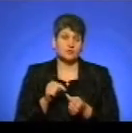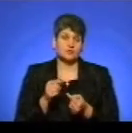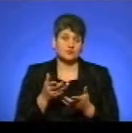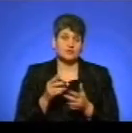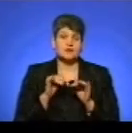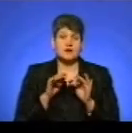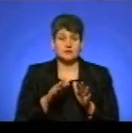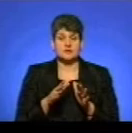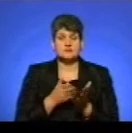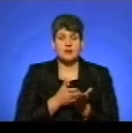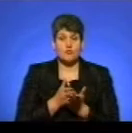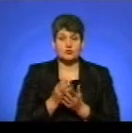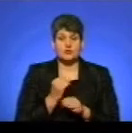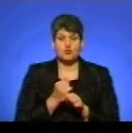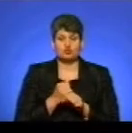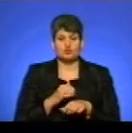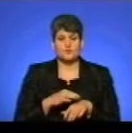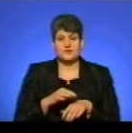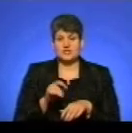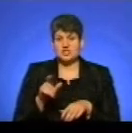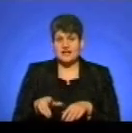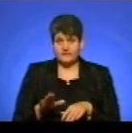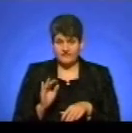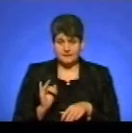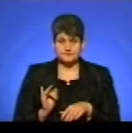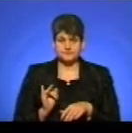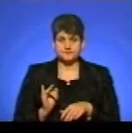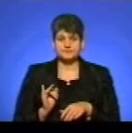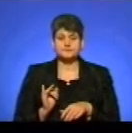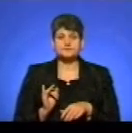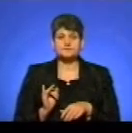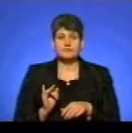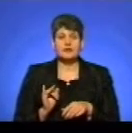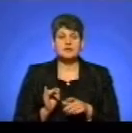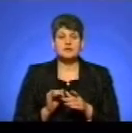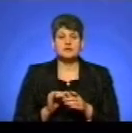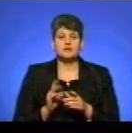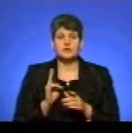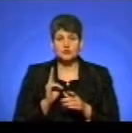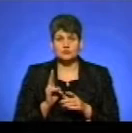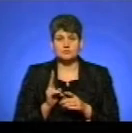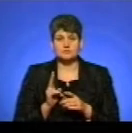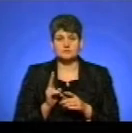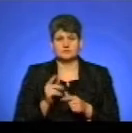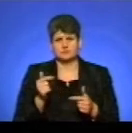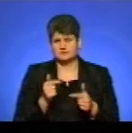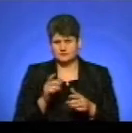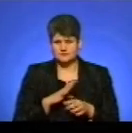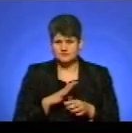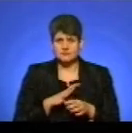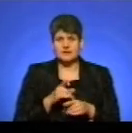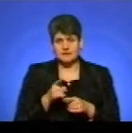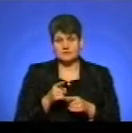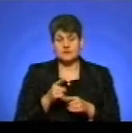ну, діяльність сприймована на роботу, там, жертв. З кривдником здійснюються дії, там, певного характеру поліцією, так,